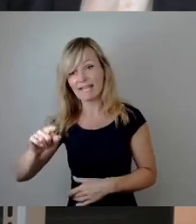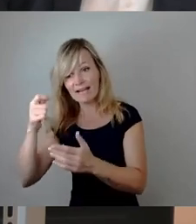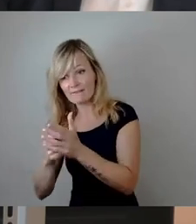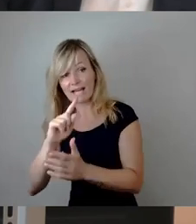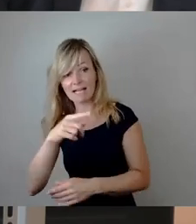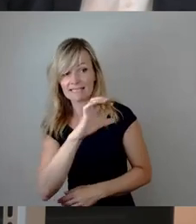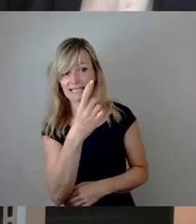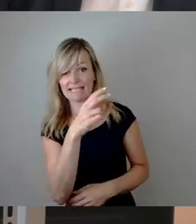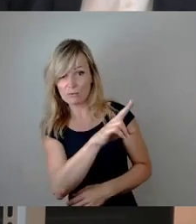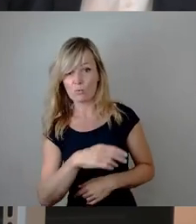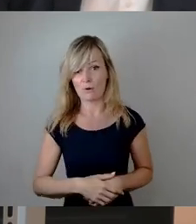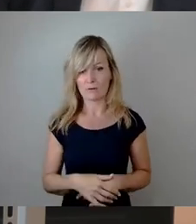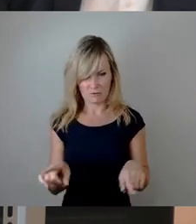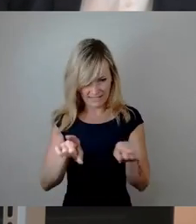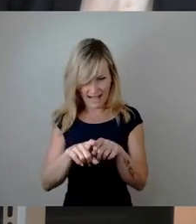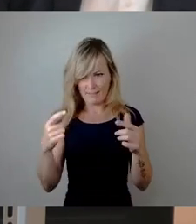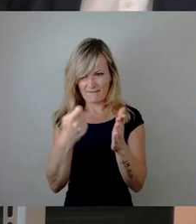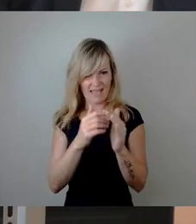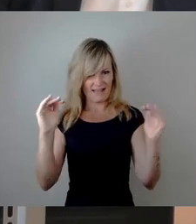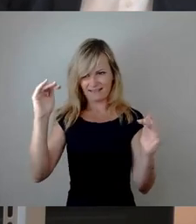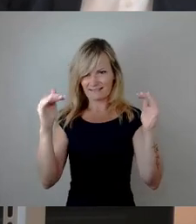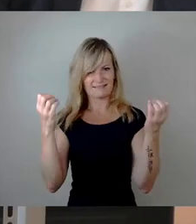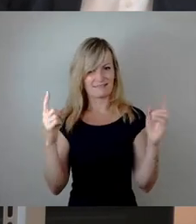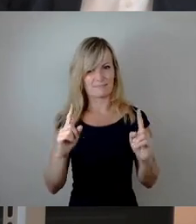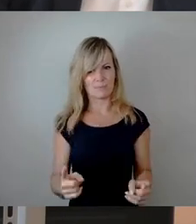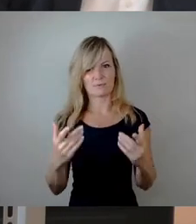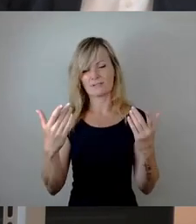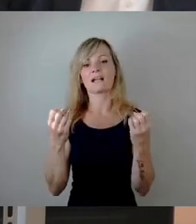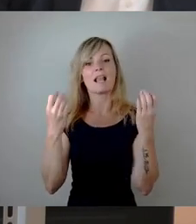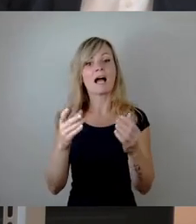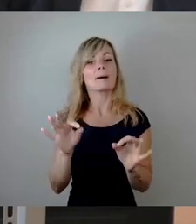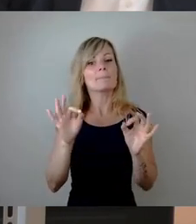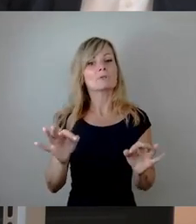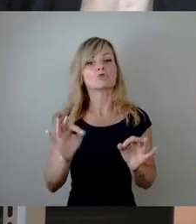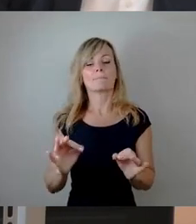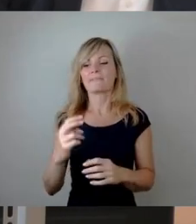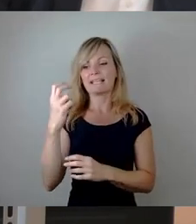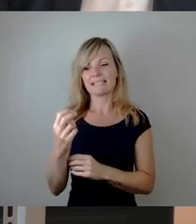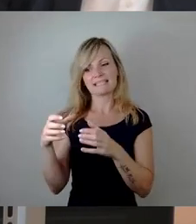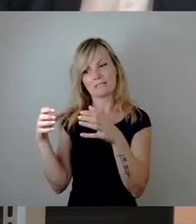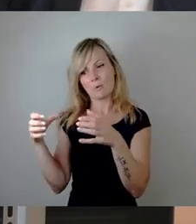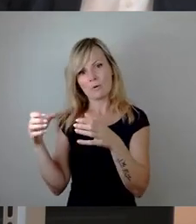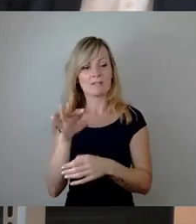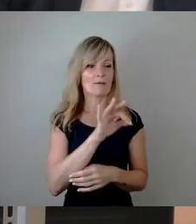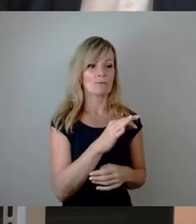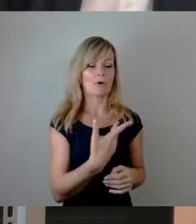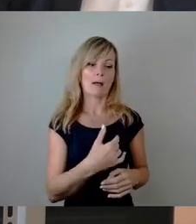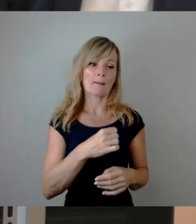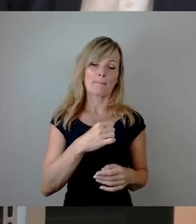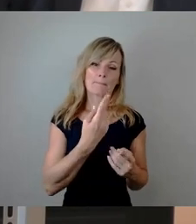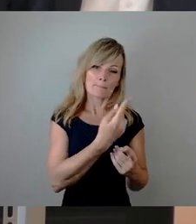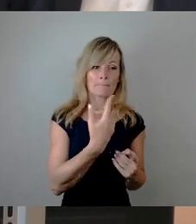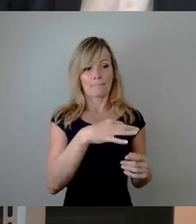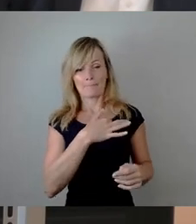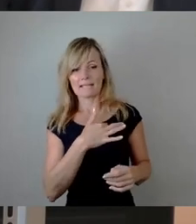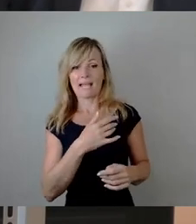die für eine andere Partei. Also natürlich gibt es gewisse Sitzgrößen, die für die eine Partei Vorteile haben und für andere Parteien nicht.